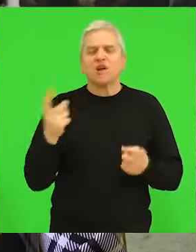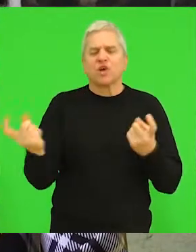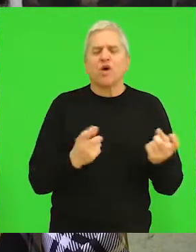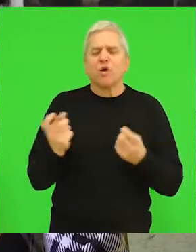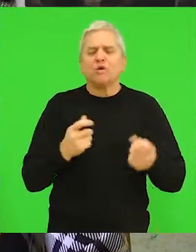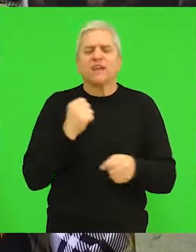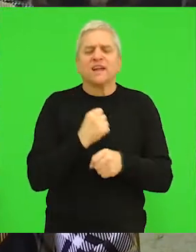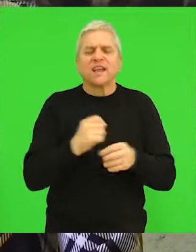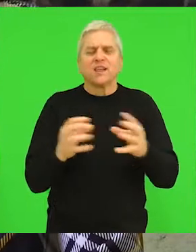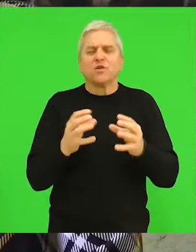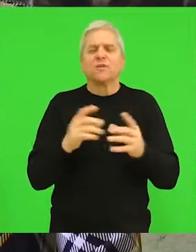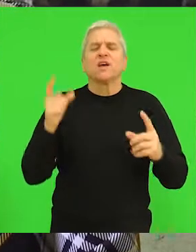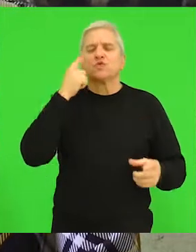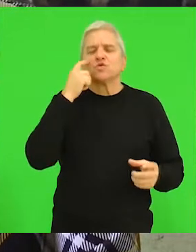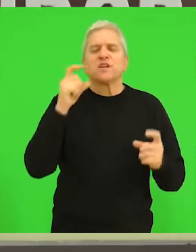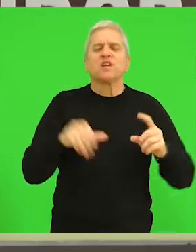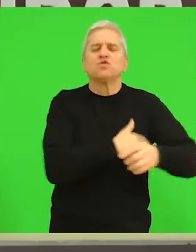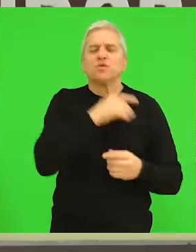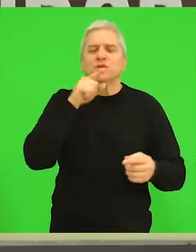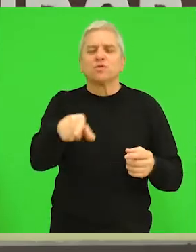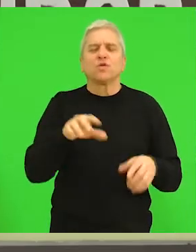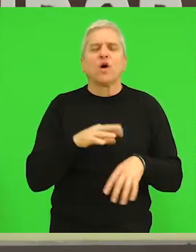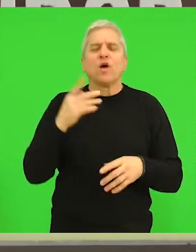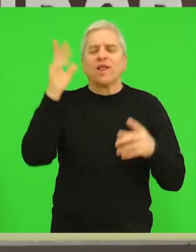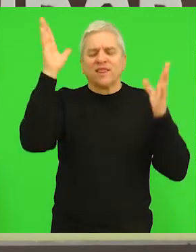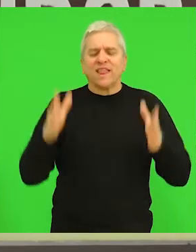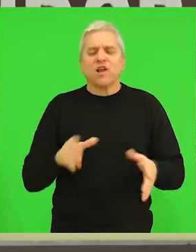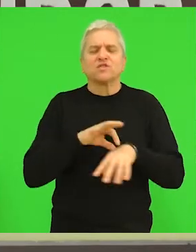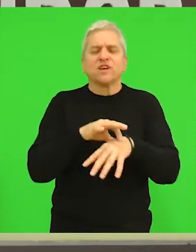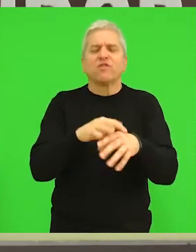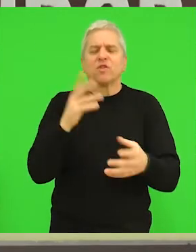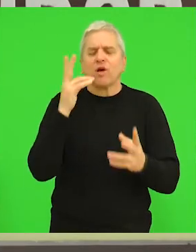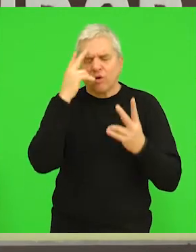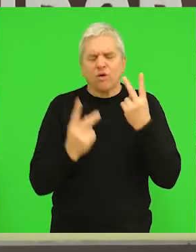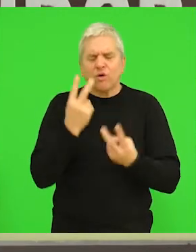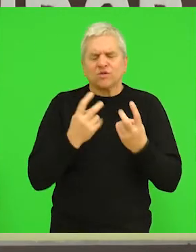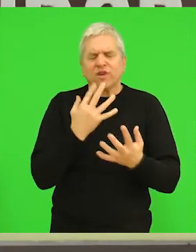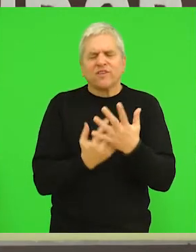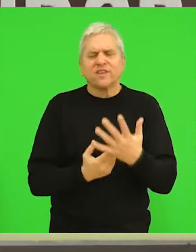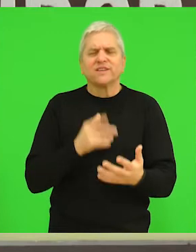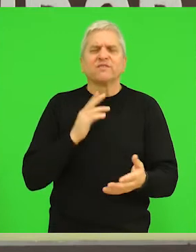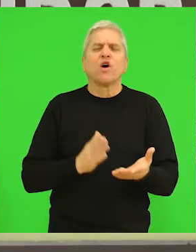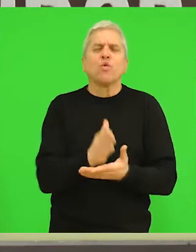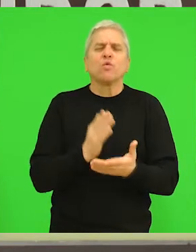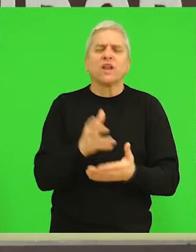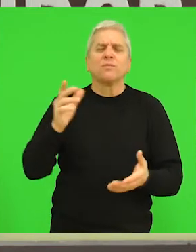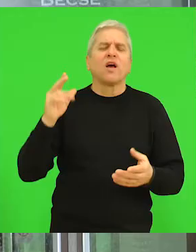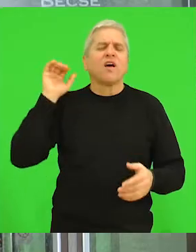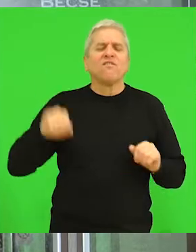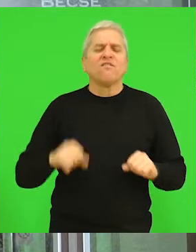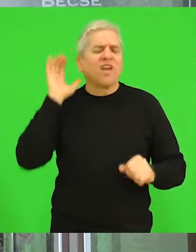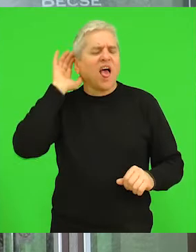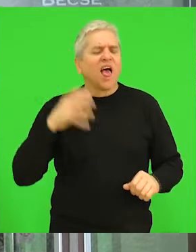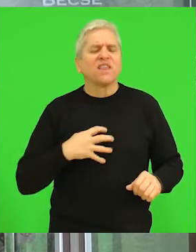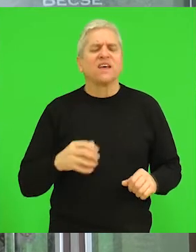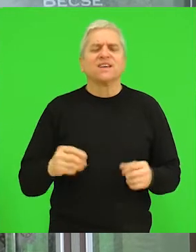koordinatorka radne grupe, Suzana Đukić, to telo se vodilo u pustivima i kriterijumima propisanim Uredbom Vlade Srbije i na